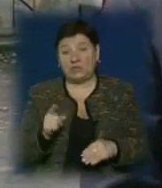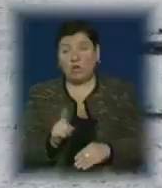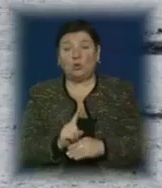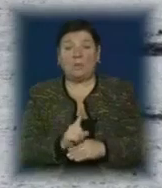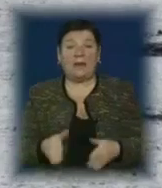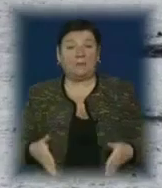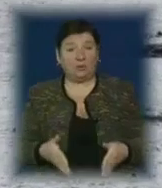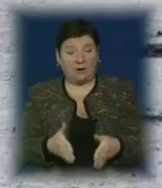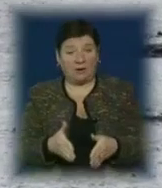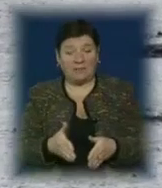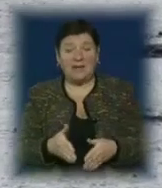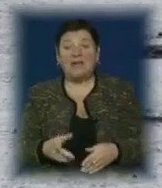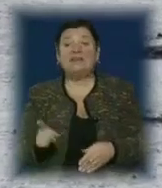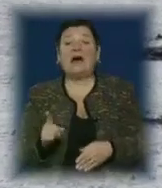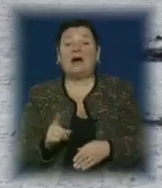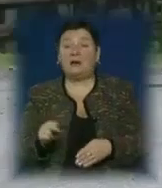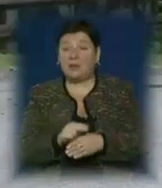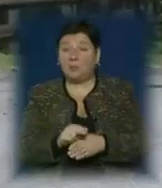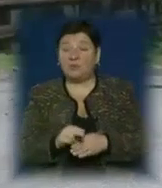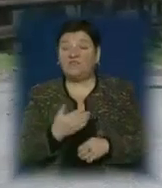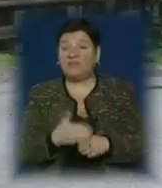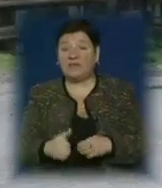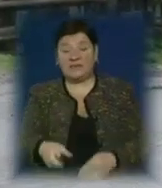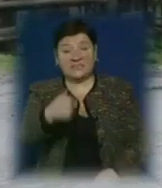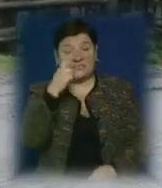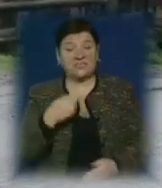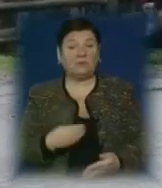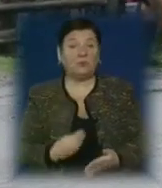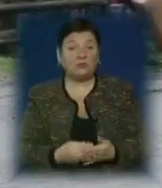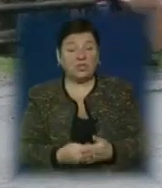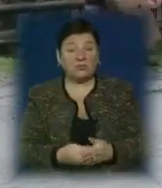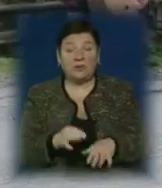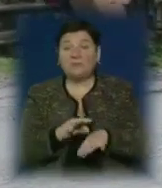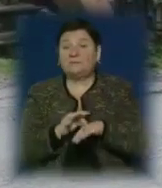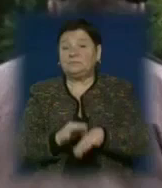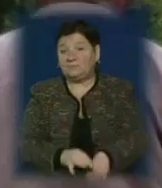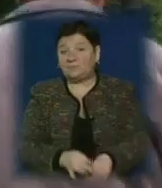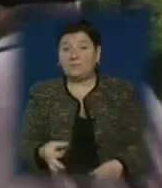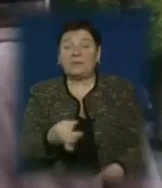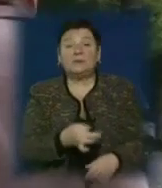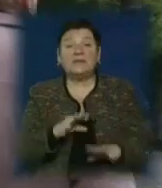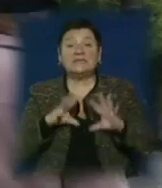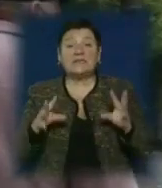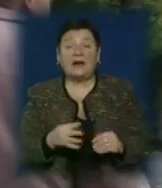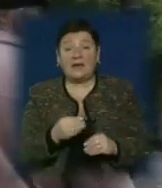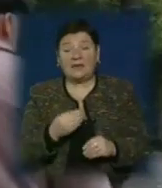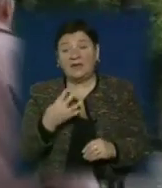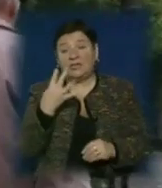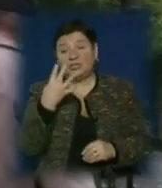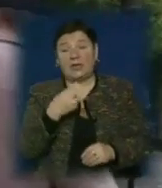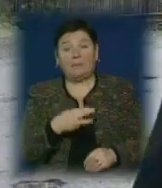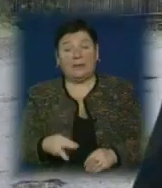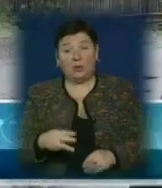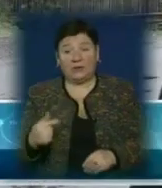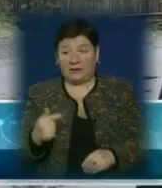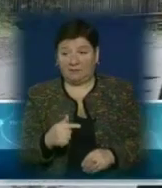дорогами. На ремонт доріг державного значення гроші виділили з державного бюджету. Долучились до фінансування і область. Загальна сума складає 4 мільйони